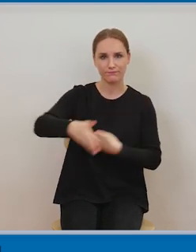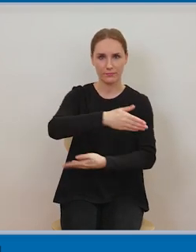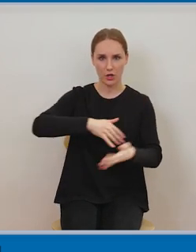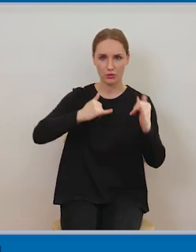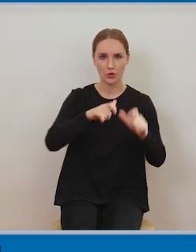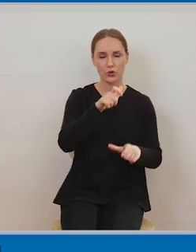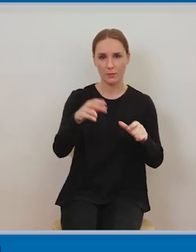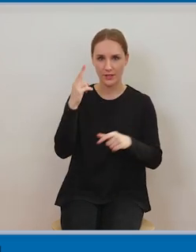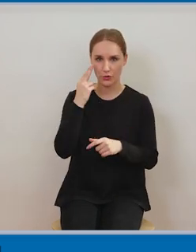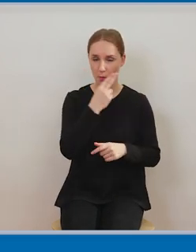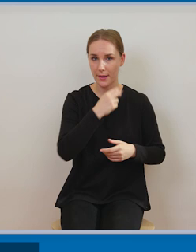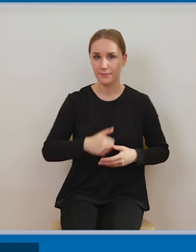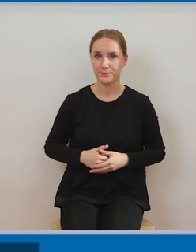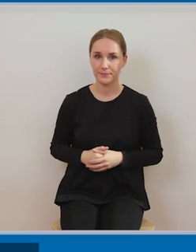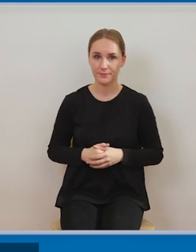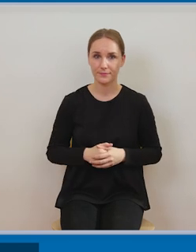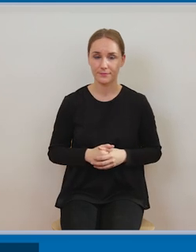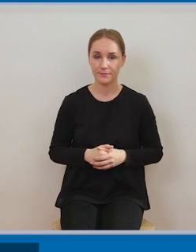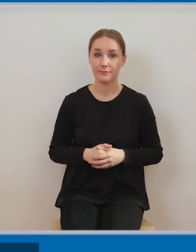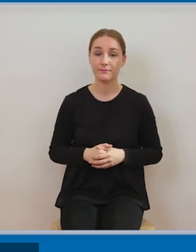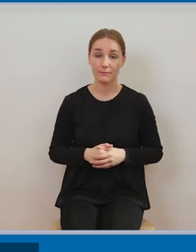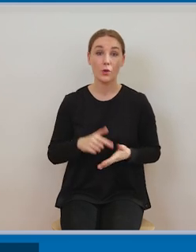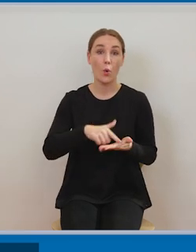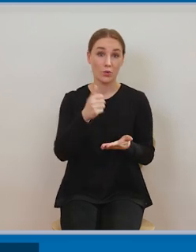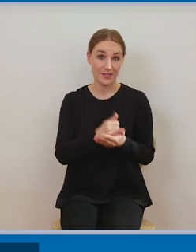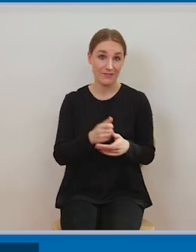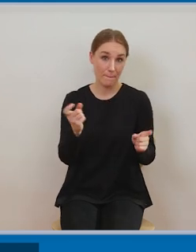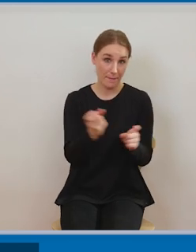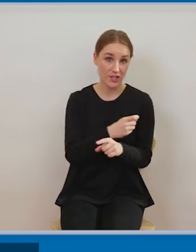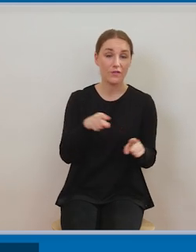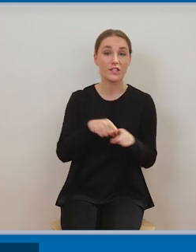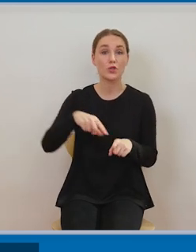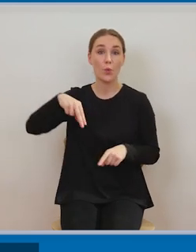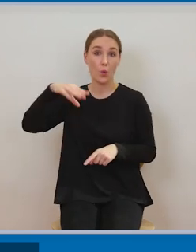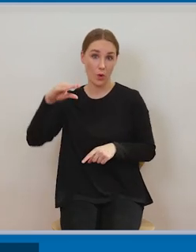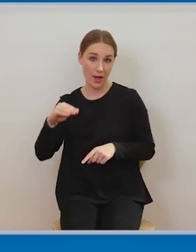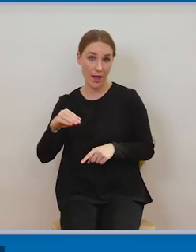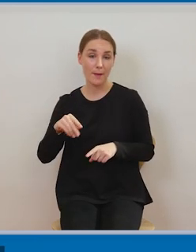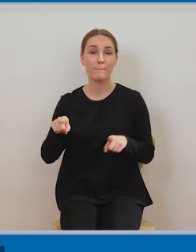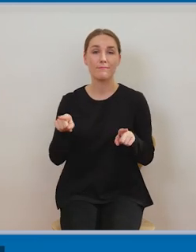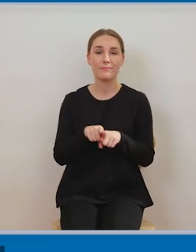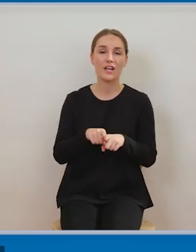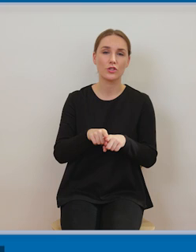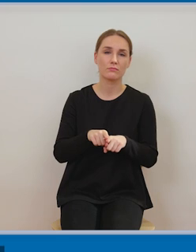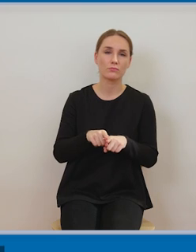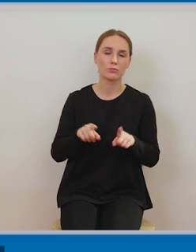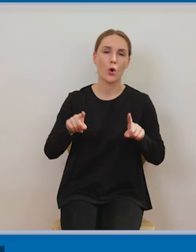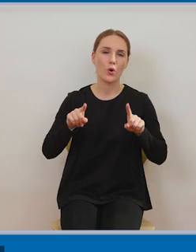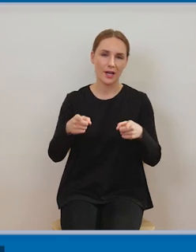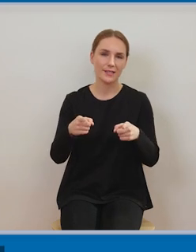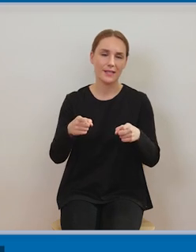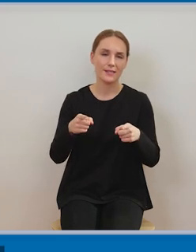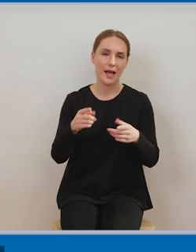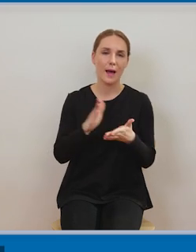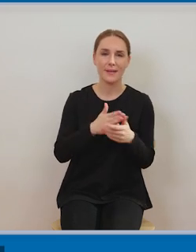w ramach organizacji międzynarodowej, jaką jest Światowa Organizacja Własności Intelektualnej nie tylko dostrzeżono, ale zadbano także o to, aby